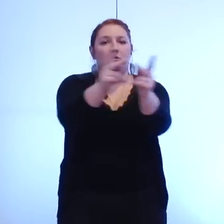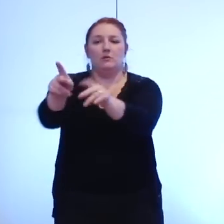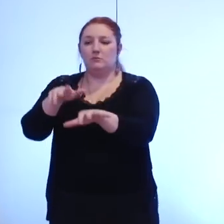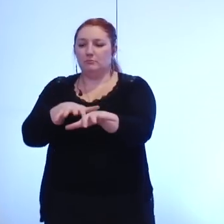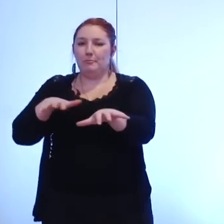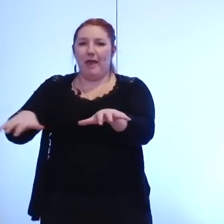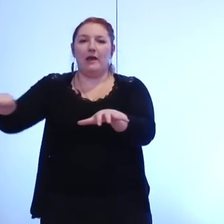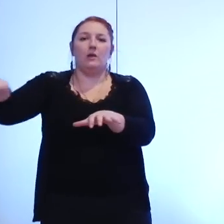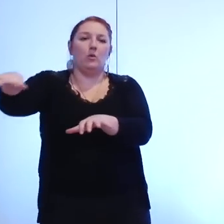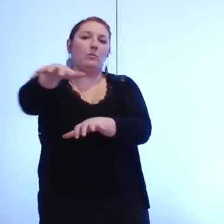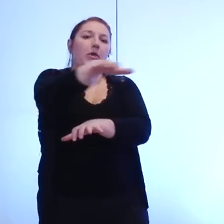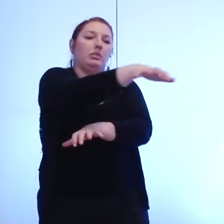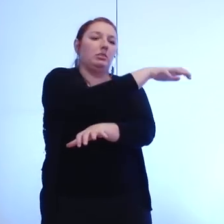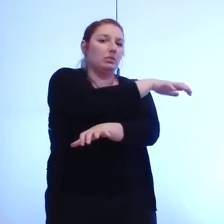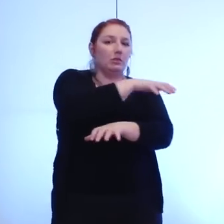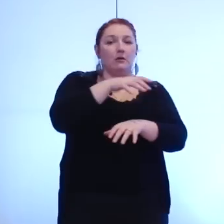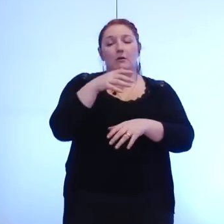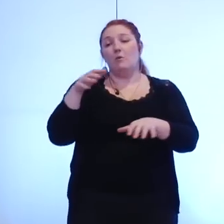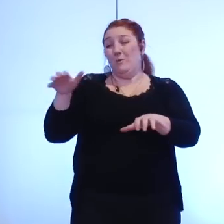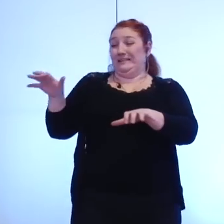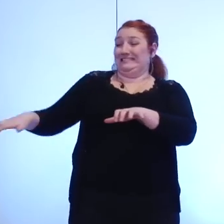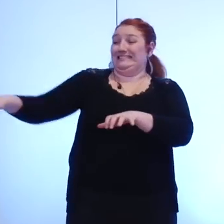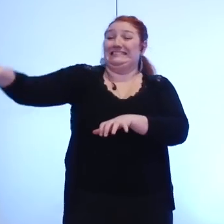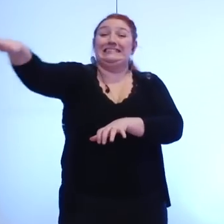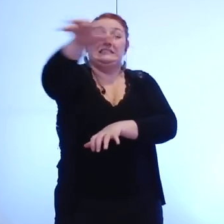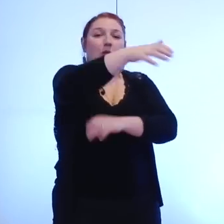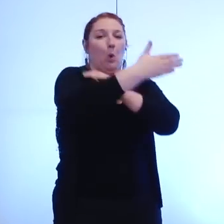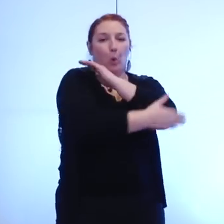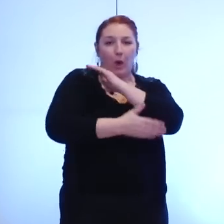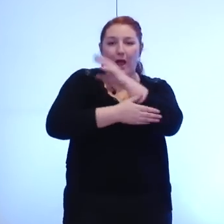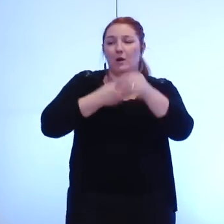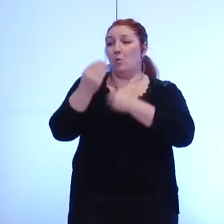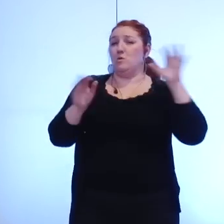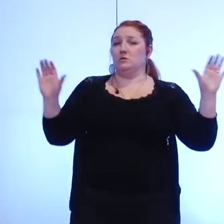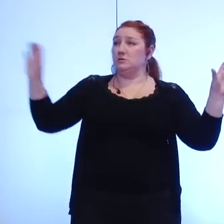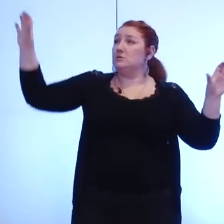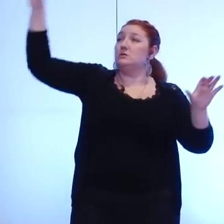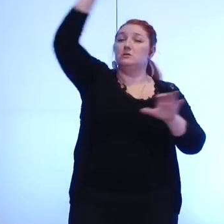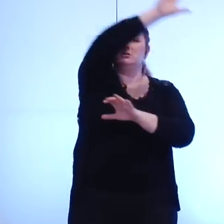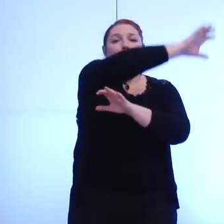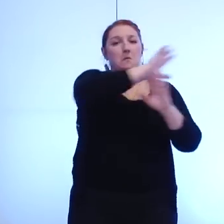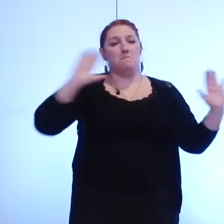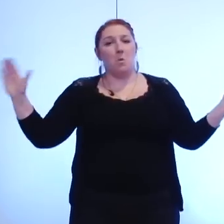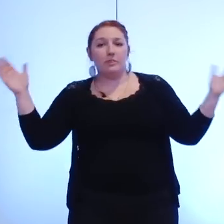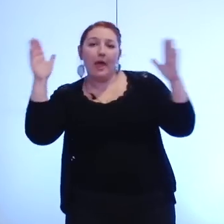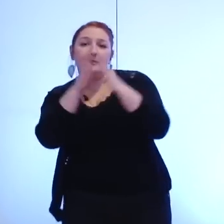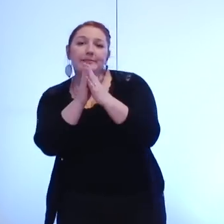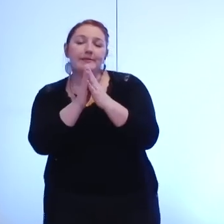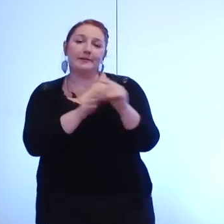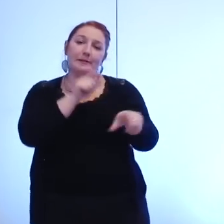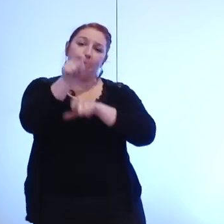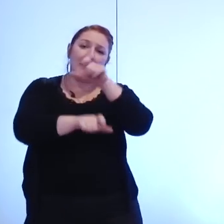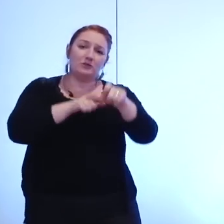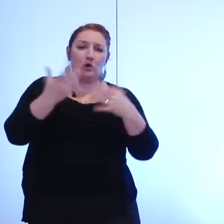périurbaines rurales de montagne avec des nombres d'habitants qui sont